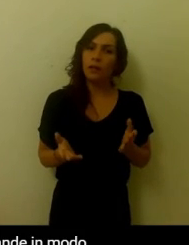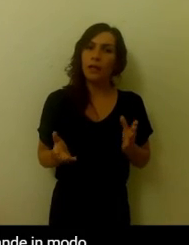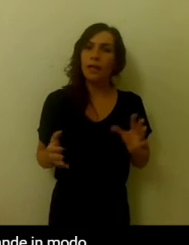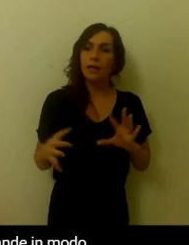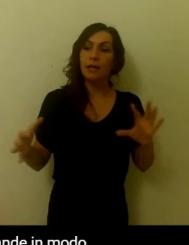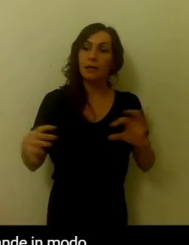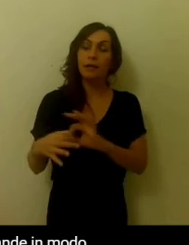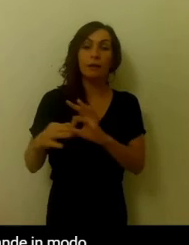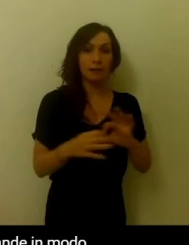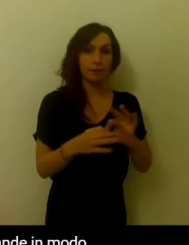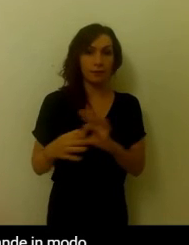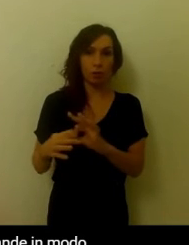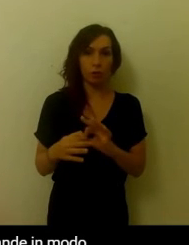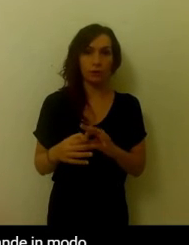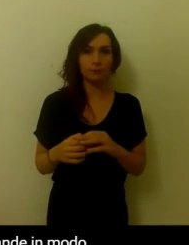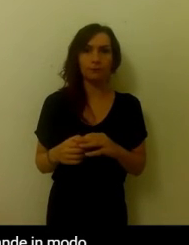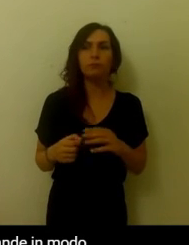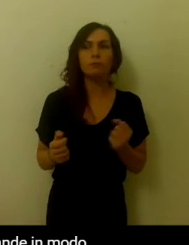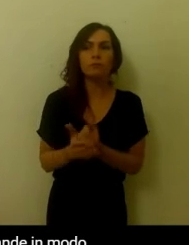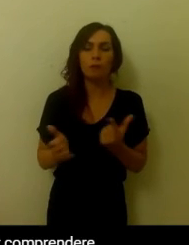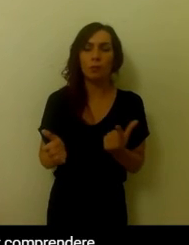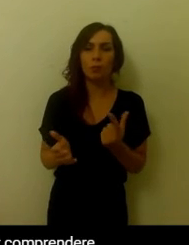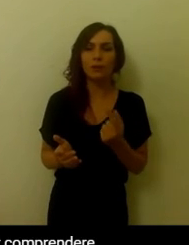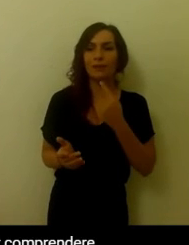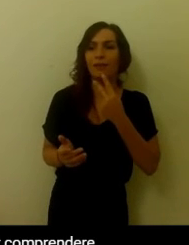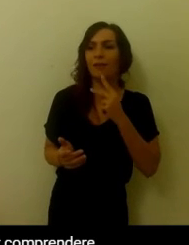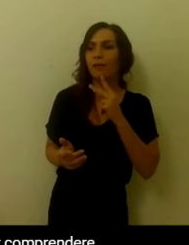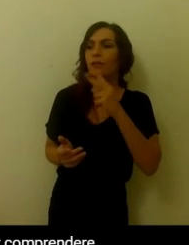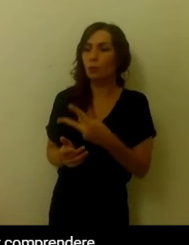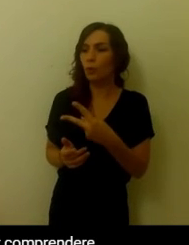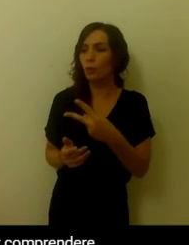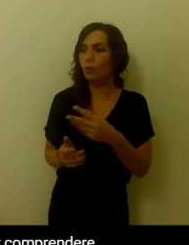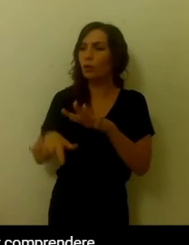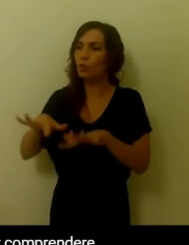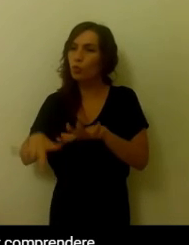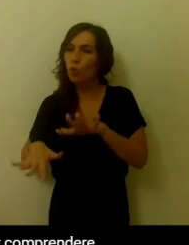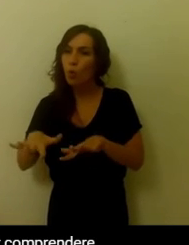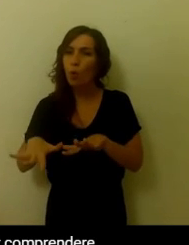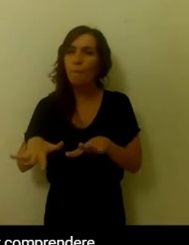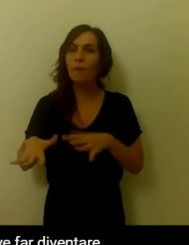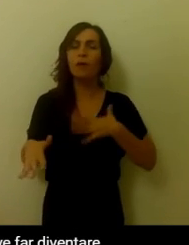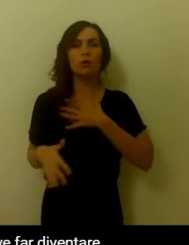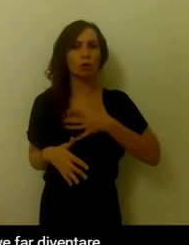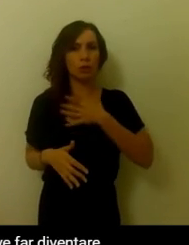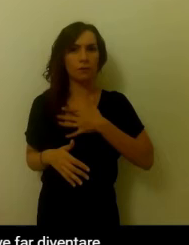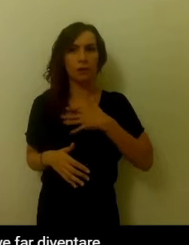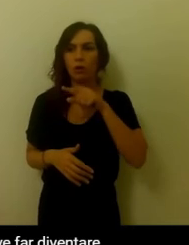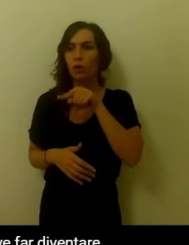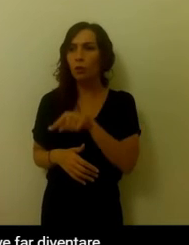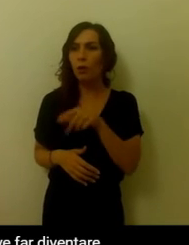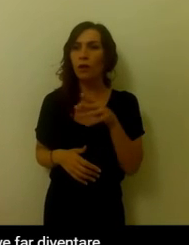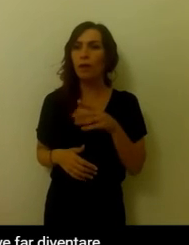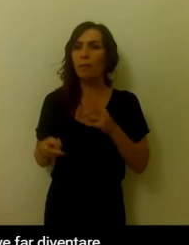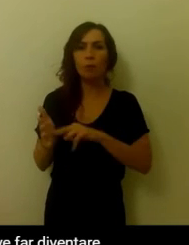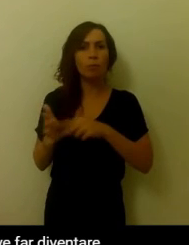deve saper rispondere a tutti i dubbi, le domande in modo scientifico, ma soddisfacente perché deve far comprendere il problema al